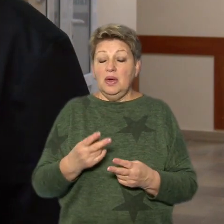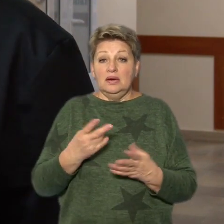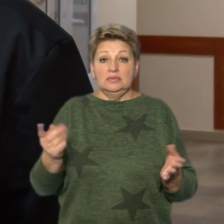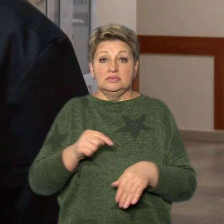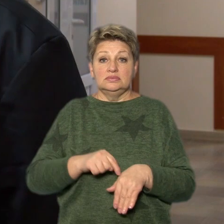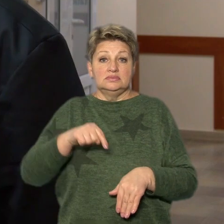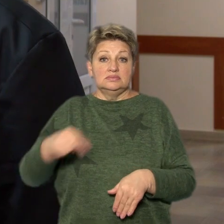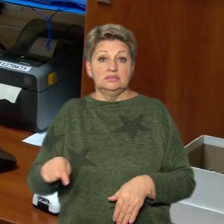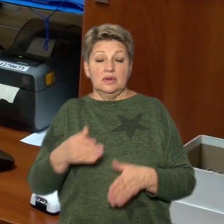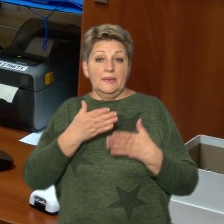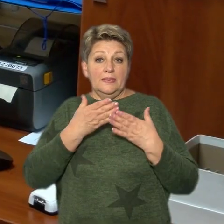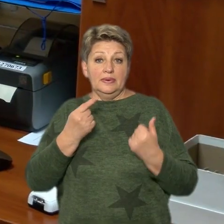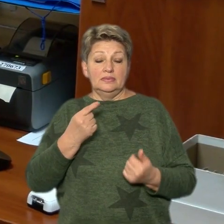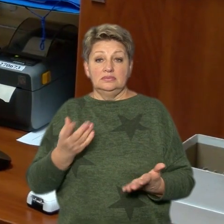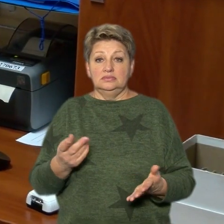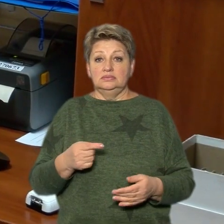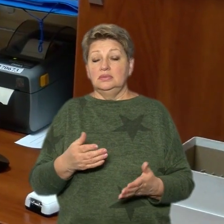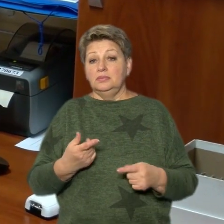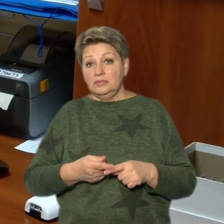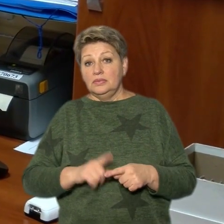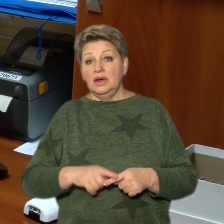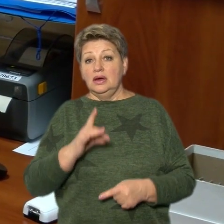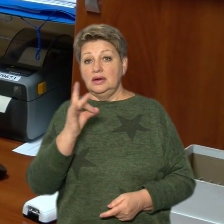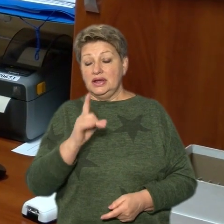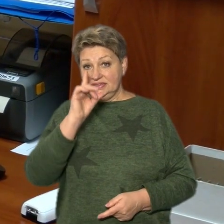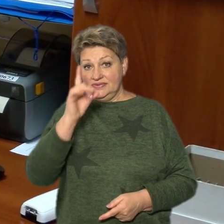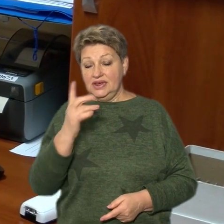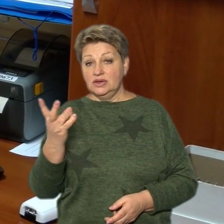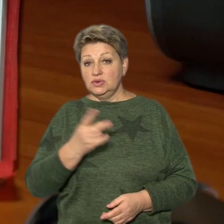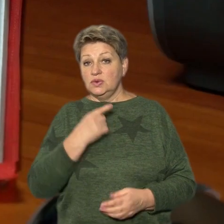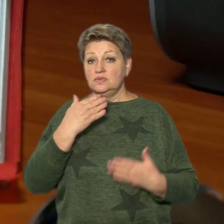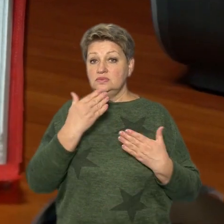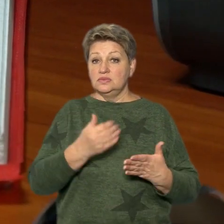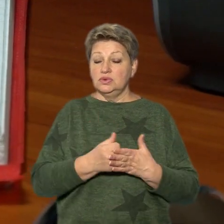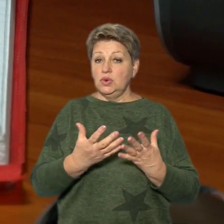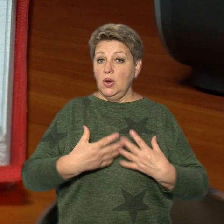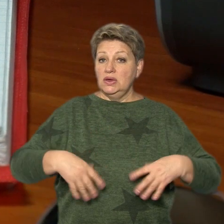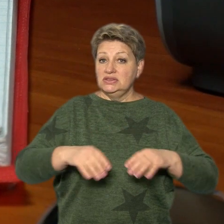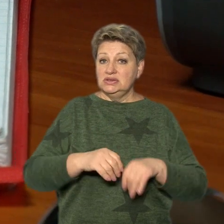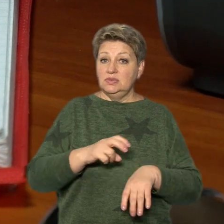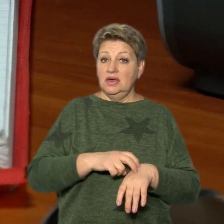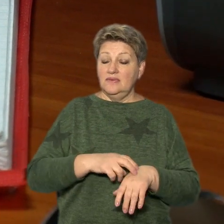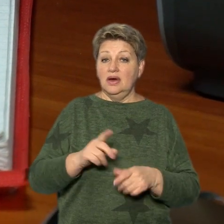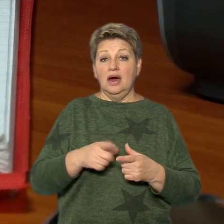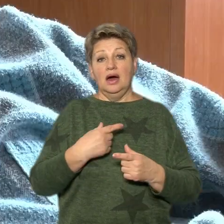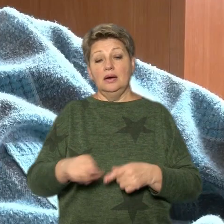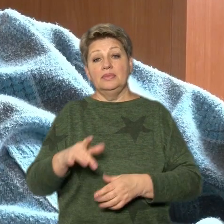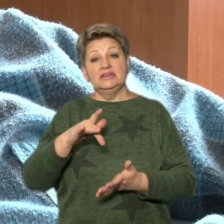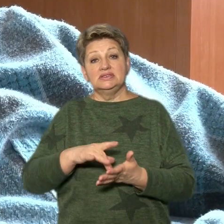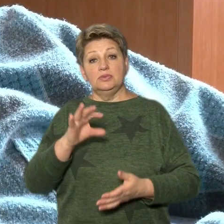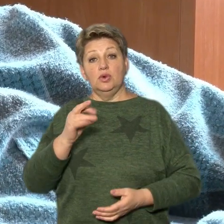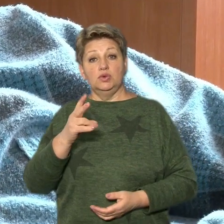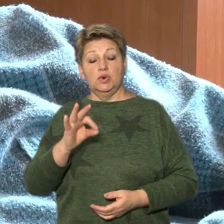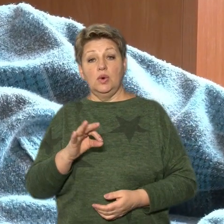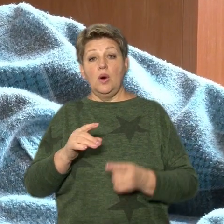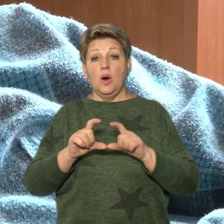немає ніяких симптомів. Відтак, раз на рік треба звернутися до сімейного лікаря чи в поліклініку Центру онкології, як